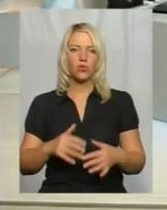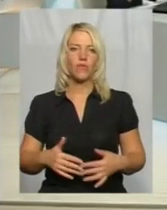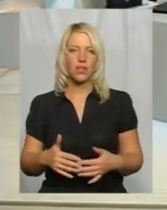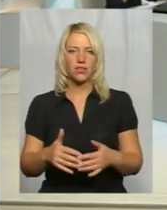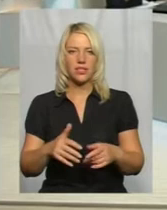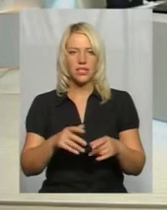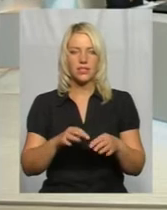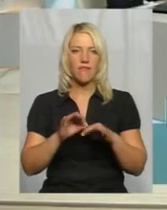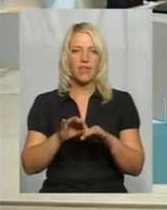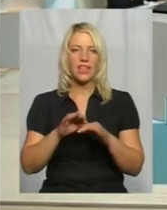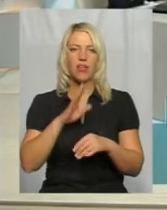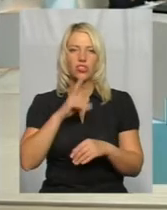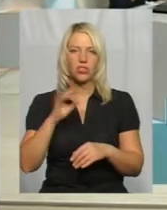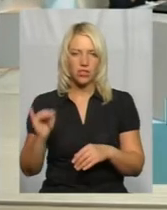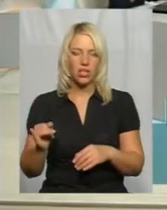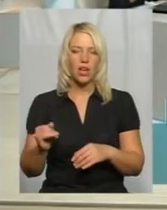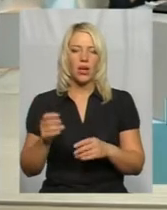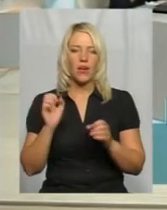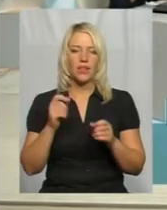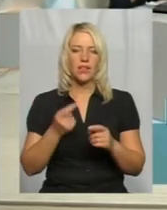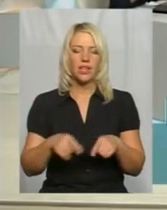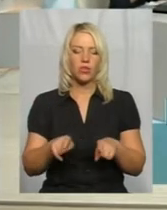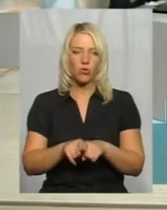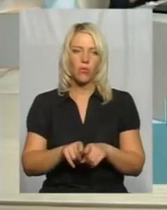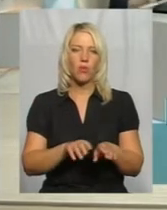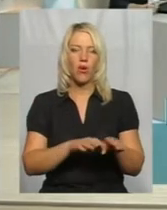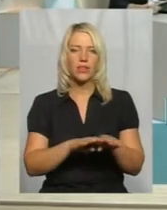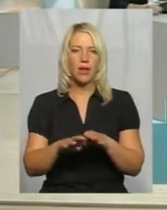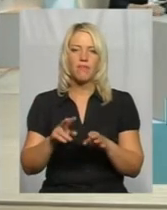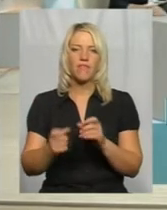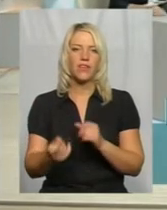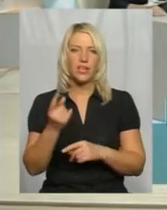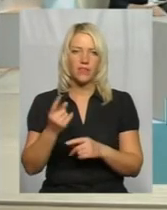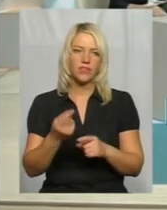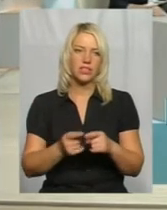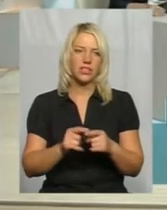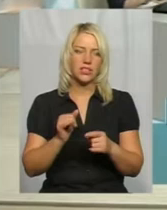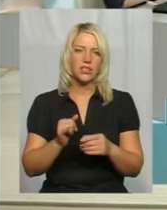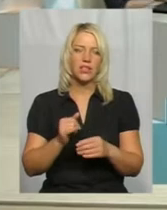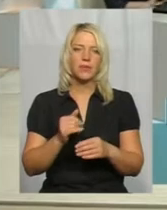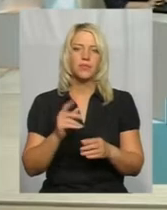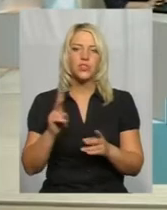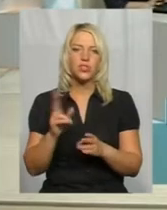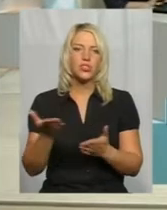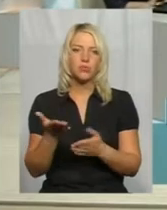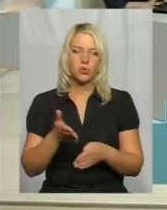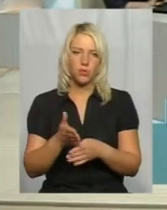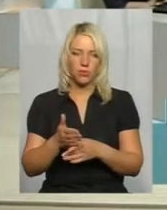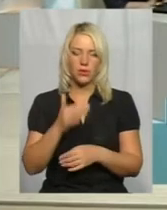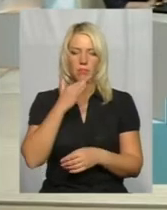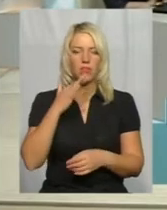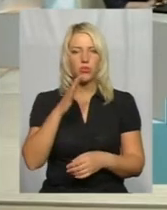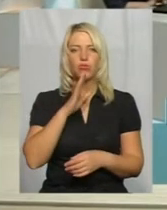вагітності виявити, що вона в складній ситуації і чомусь зарадити? Ви знаєте, по-перше, дуже багато жінок, які до нас